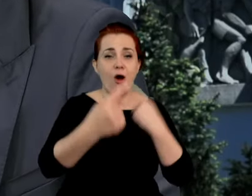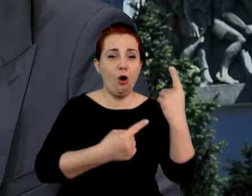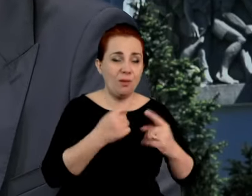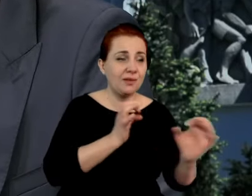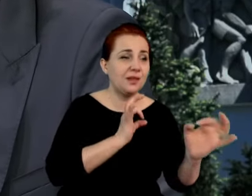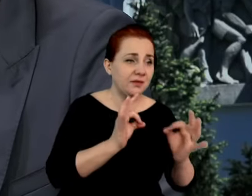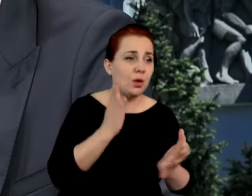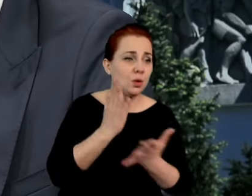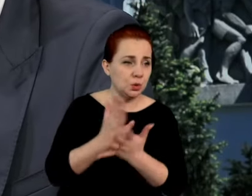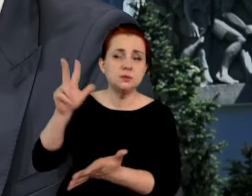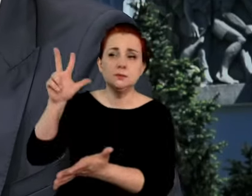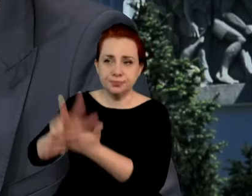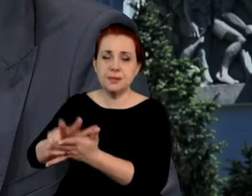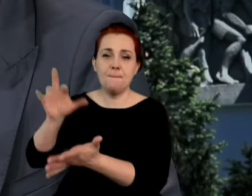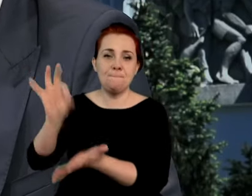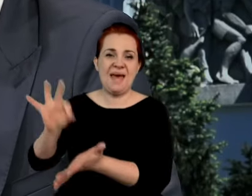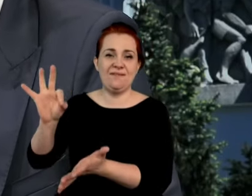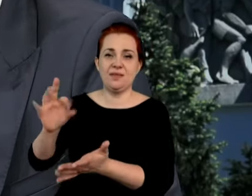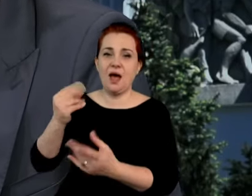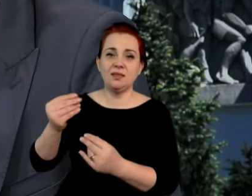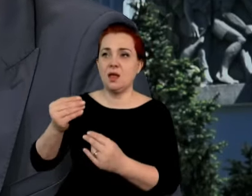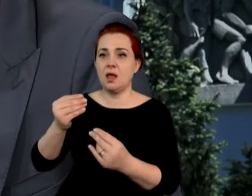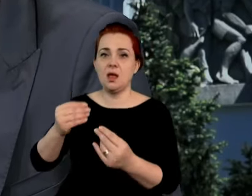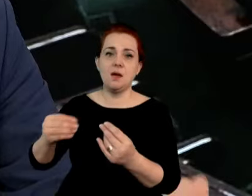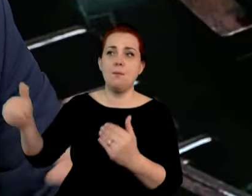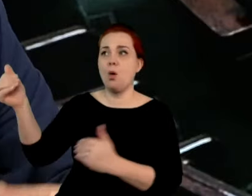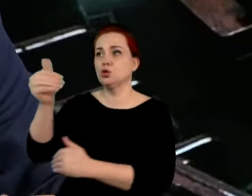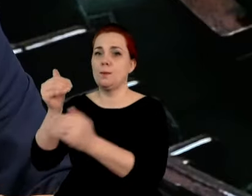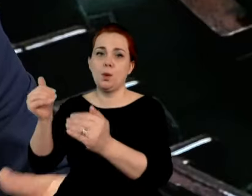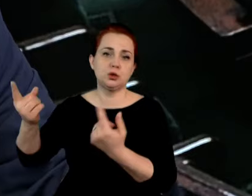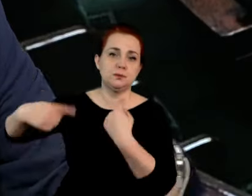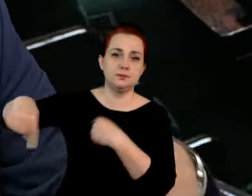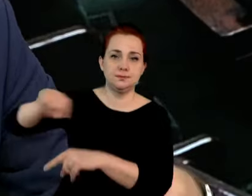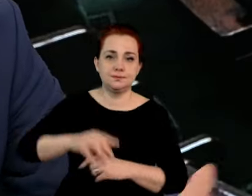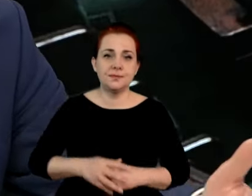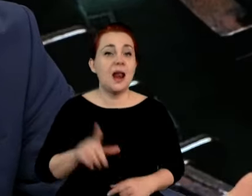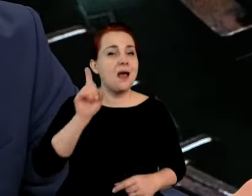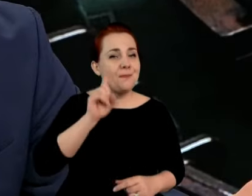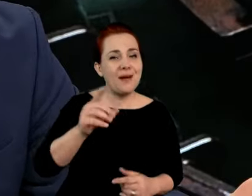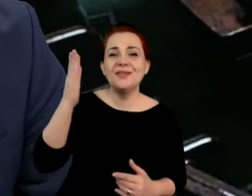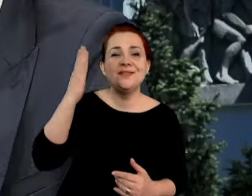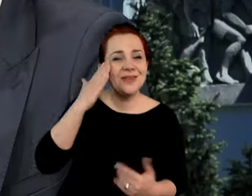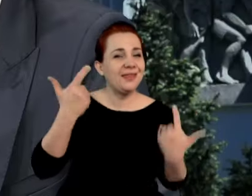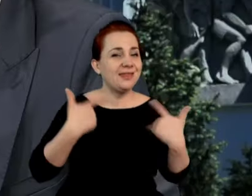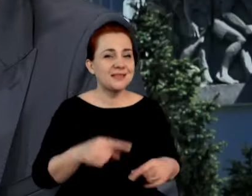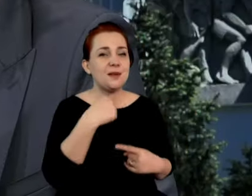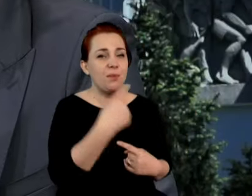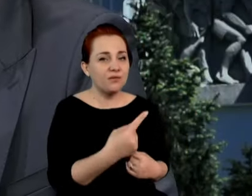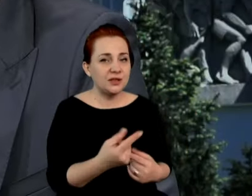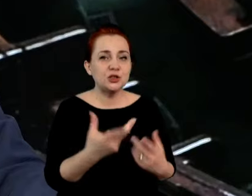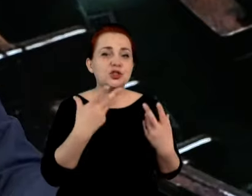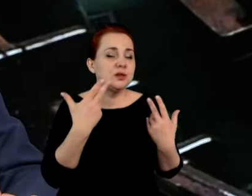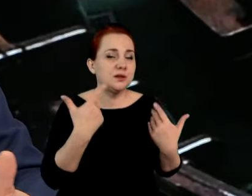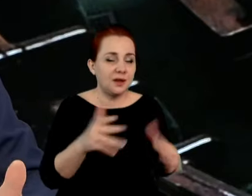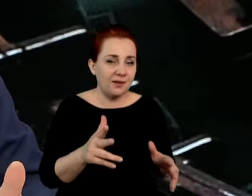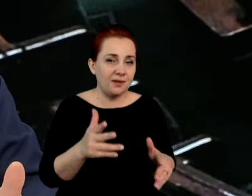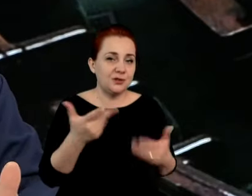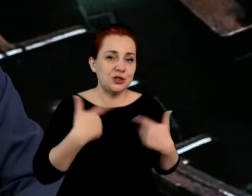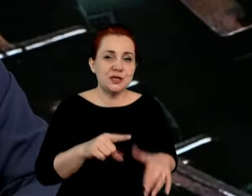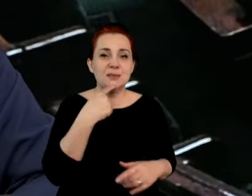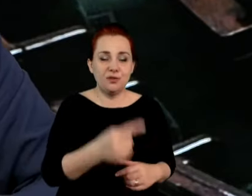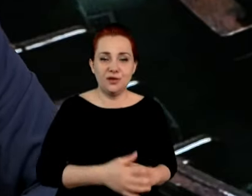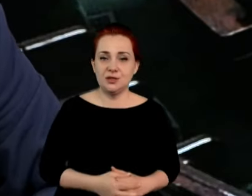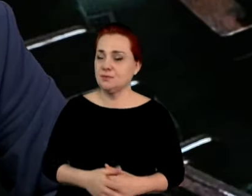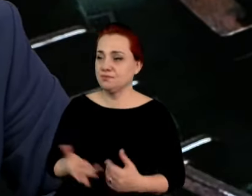potwierdzone i nie dotypać wcześniej, żeby po prostu się nie pomylić. Ale pan wie i nie chce powiedzieć, czy pan nie wie? Uczciwie mówię, że nie wiem po prostu. I na